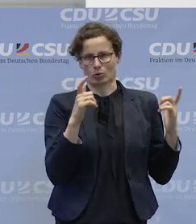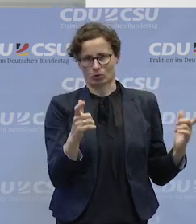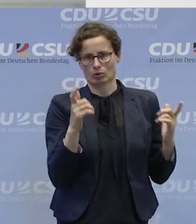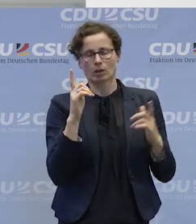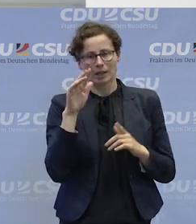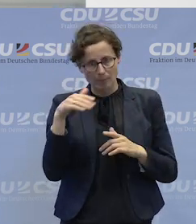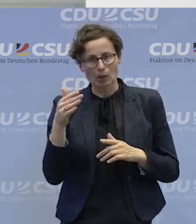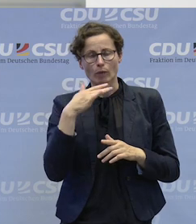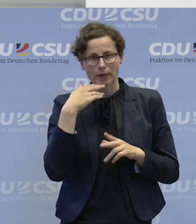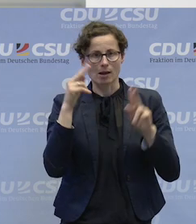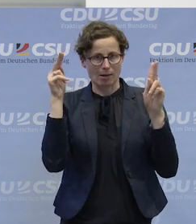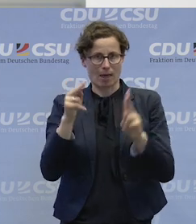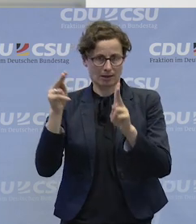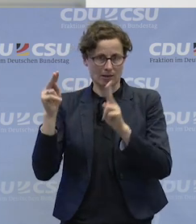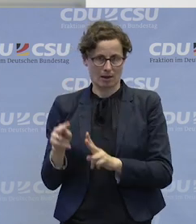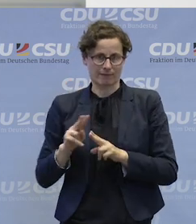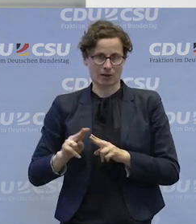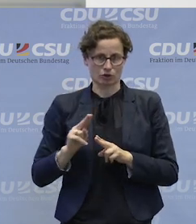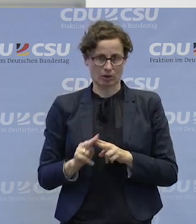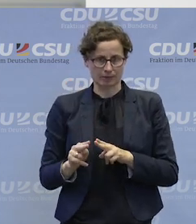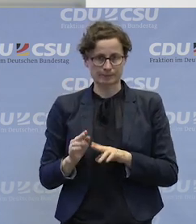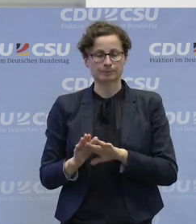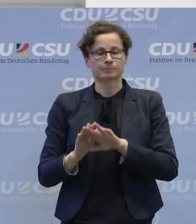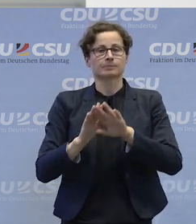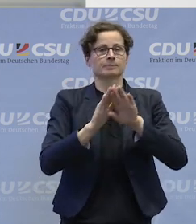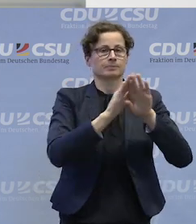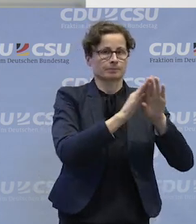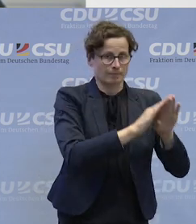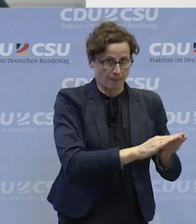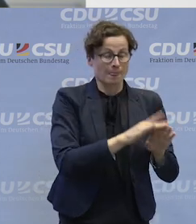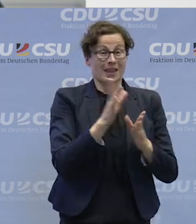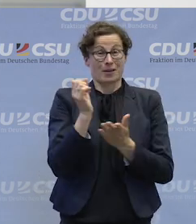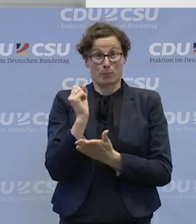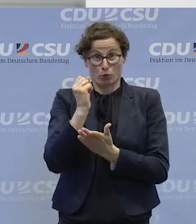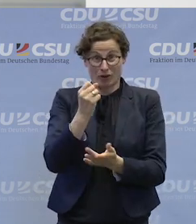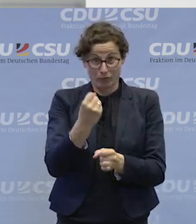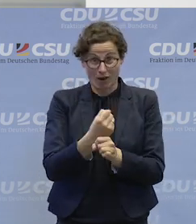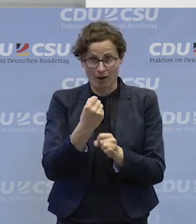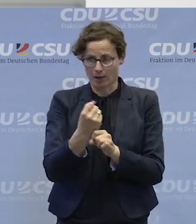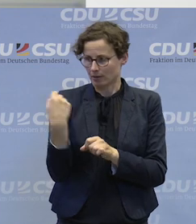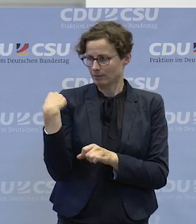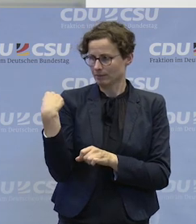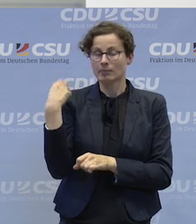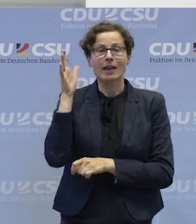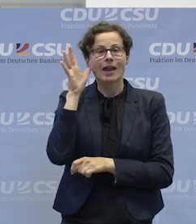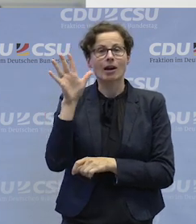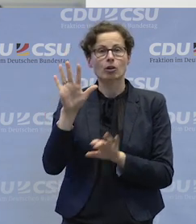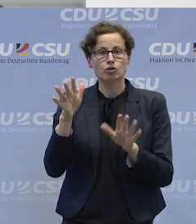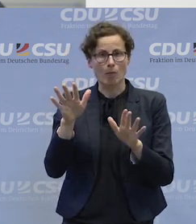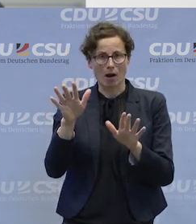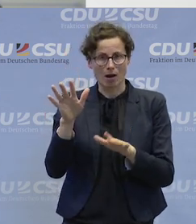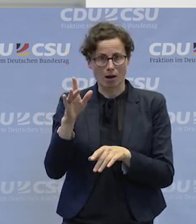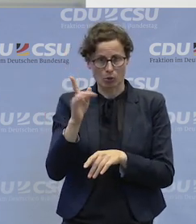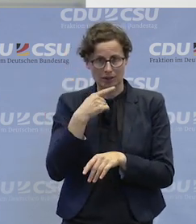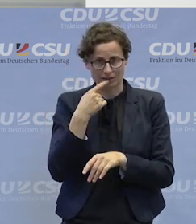dass wir in der Diskussion das Budget für Arbeit in dem Sinne, was in der Anmoderation von Herrn Schummer und von Frau Weiß